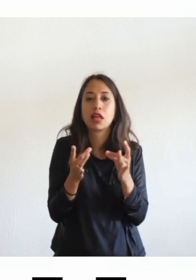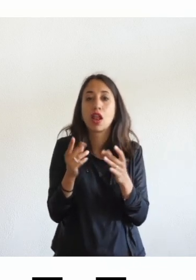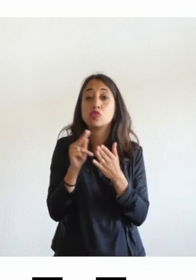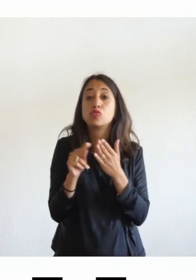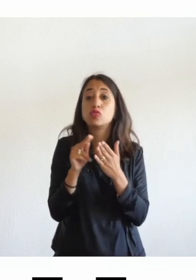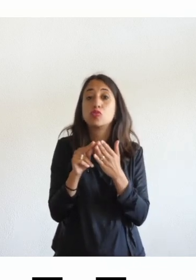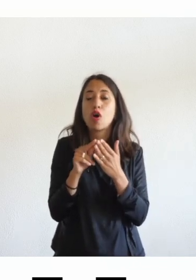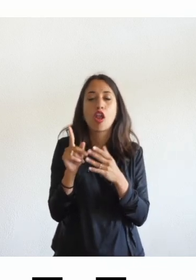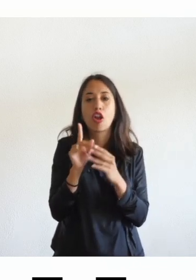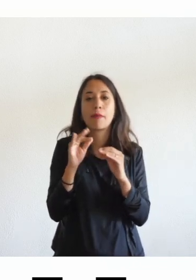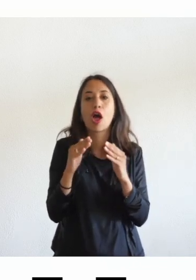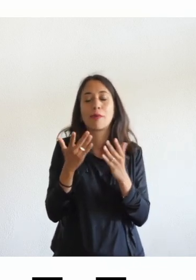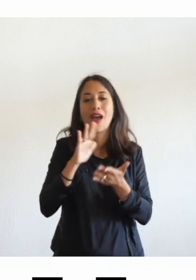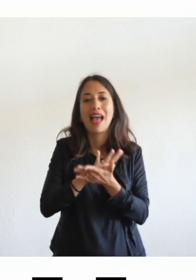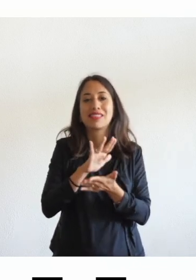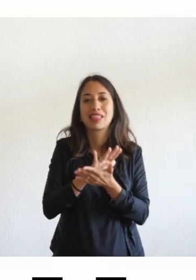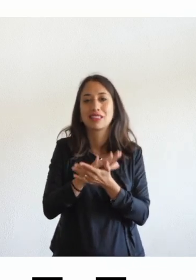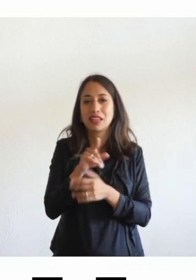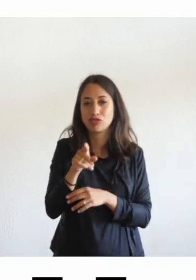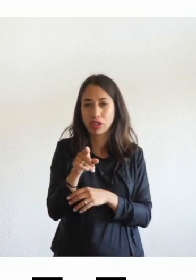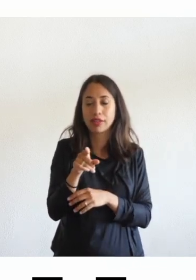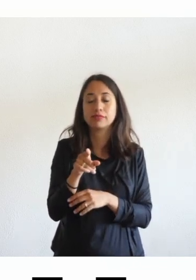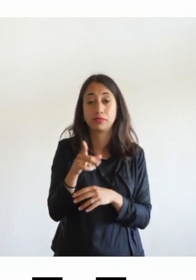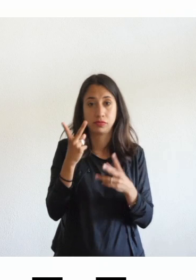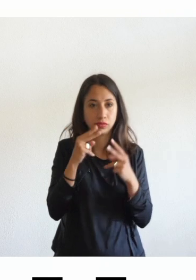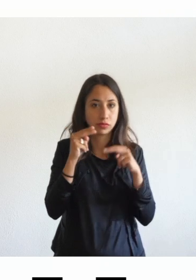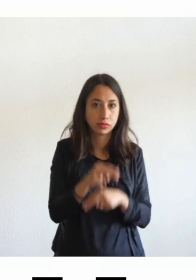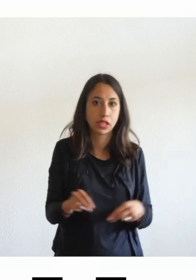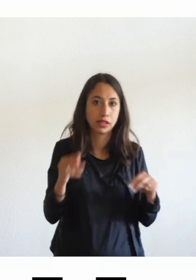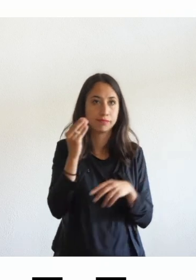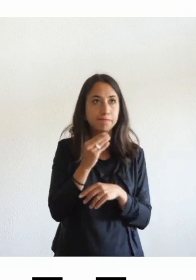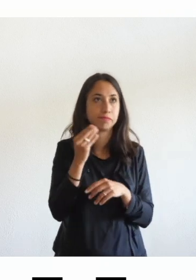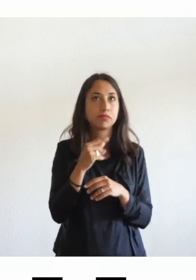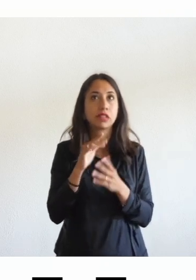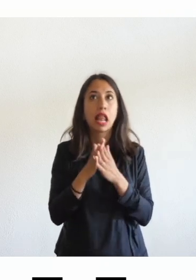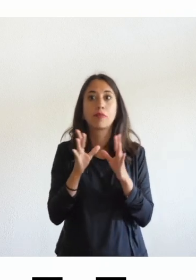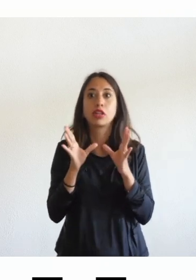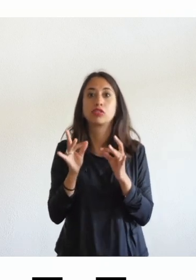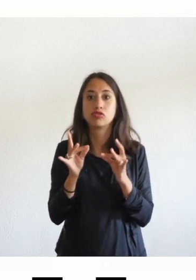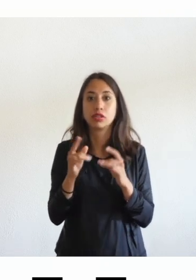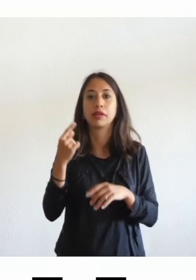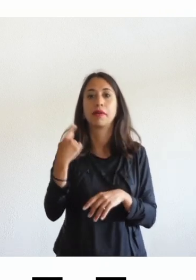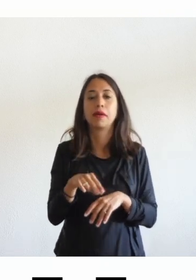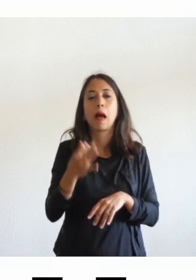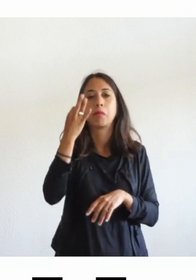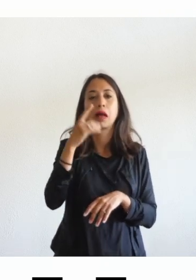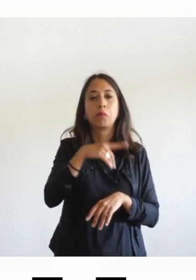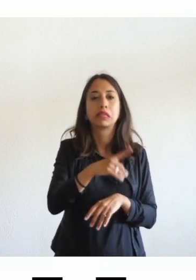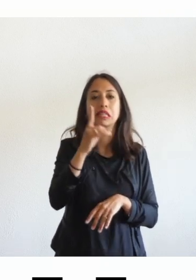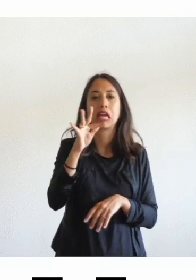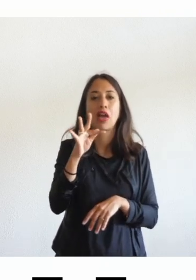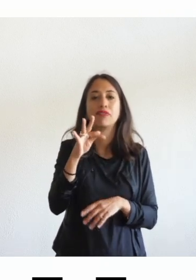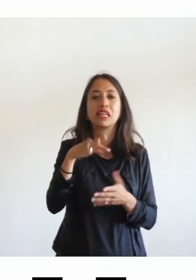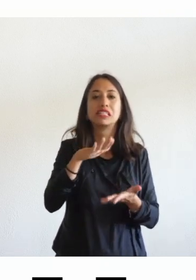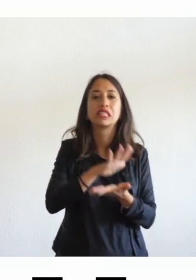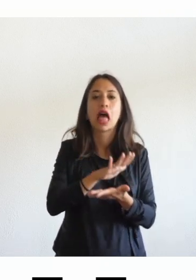case editrici che per anni si è pensato che un libro digitale fosse il pdf di stampa